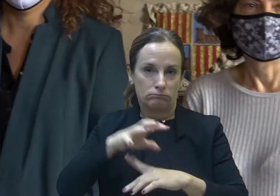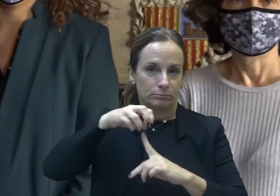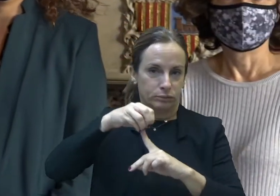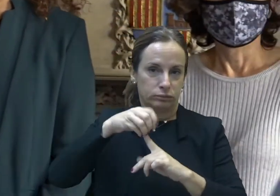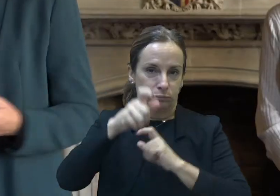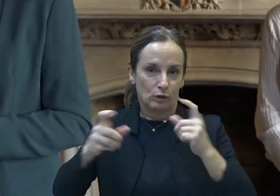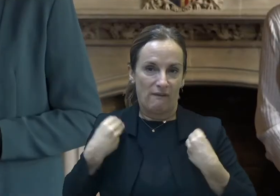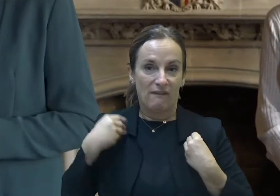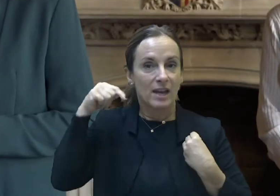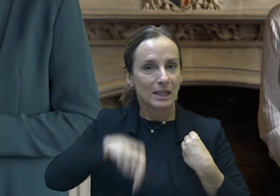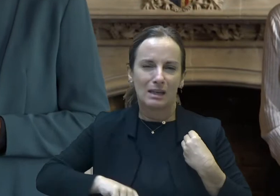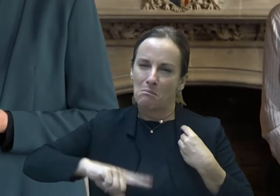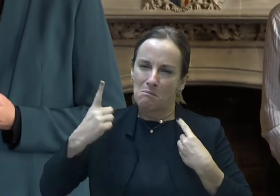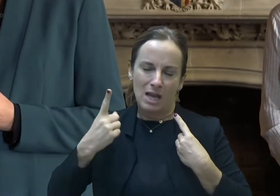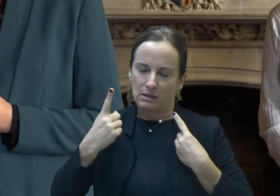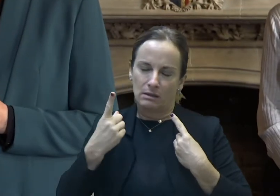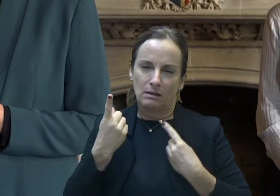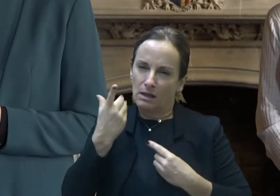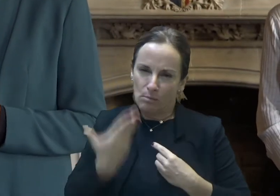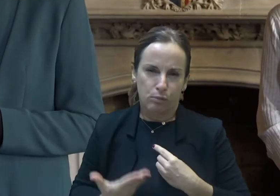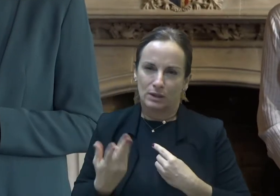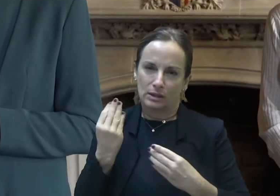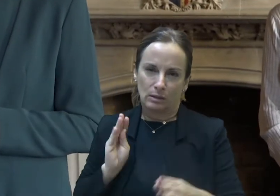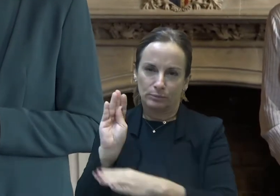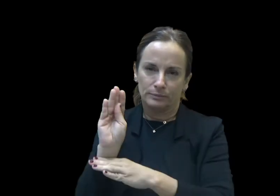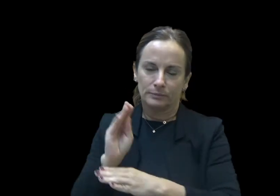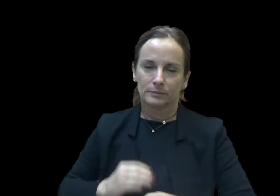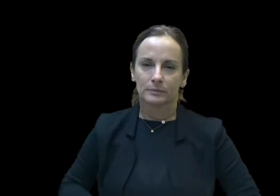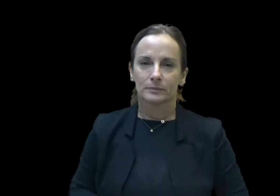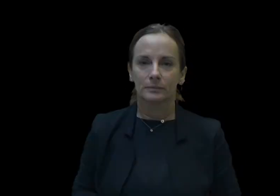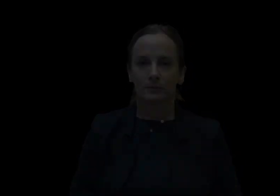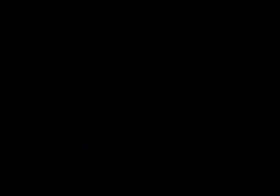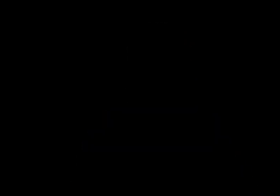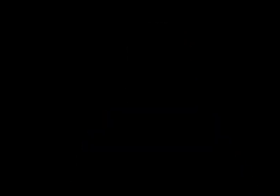especial de Palma, el municipi que té més població, es reforsen més importants.